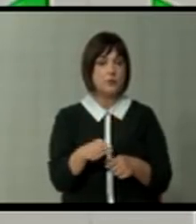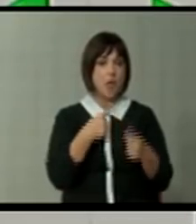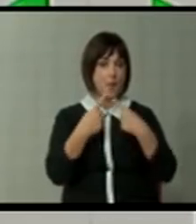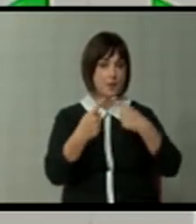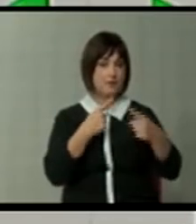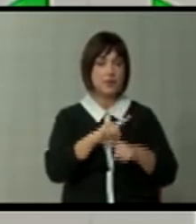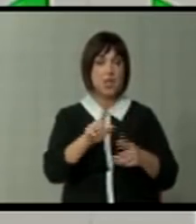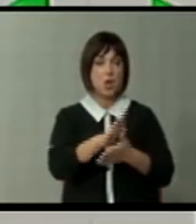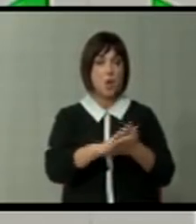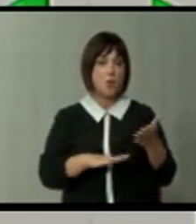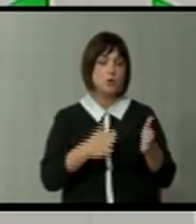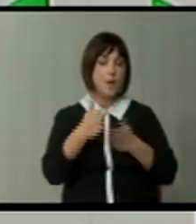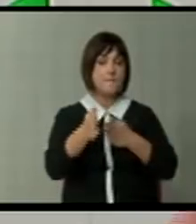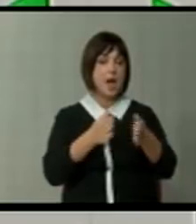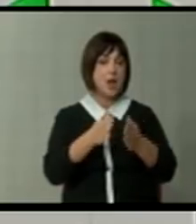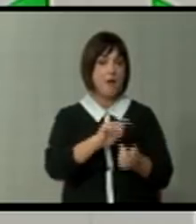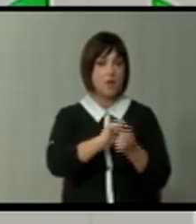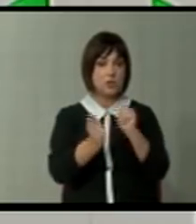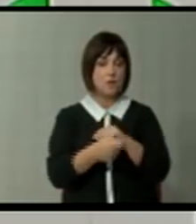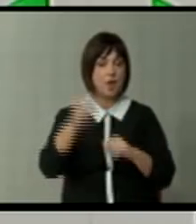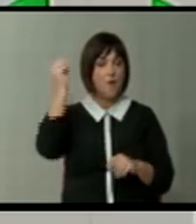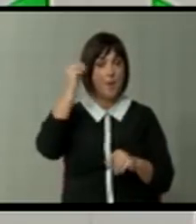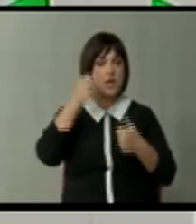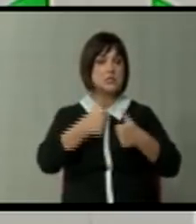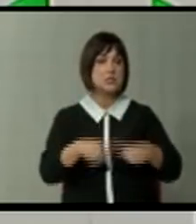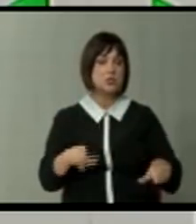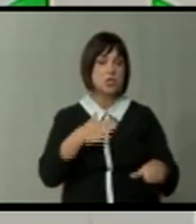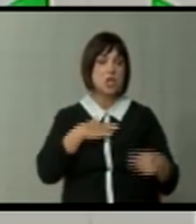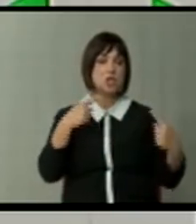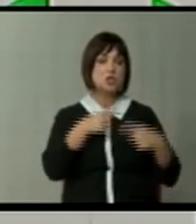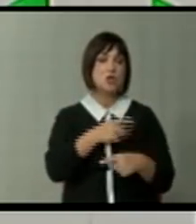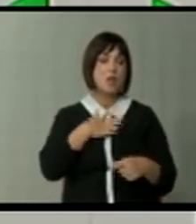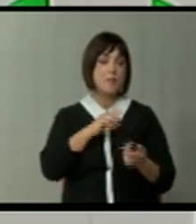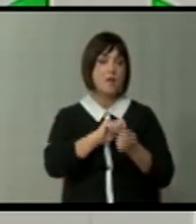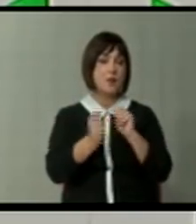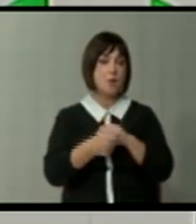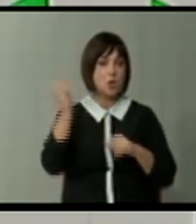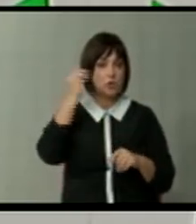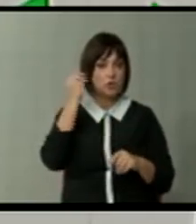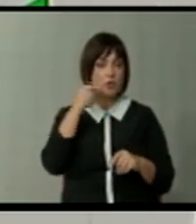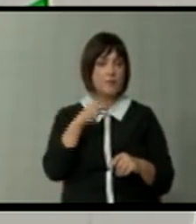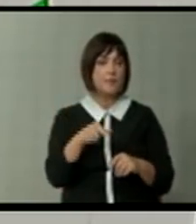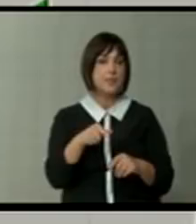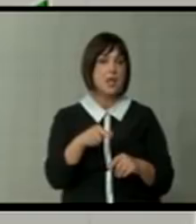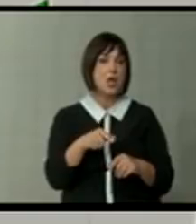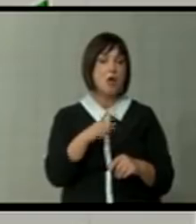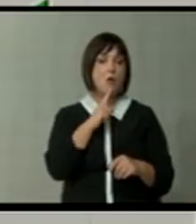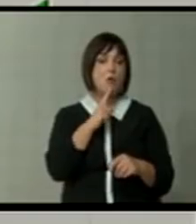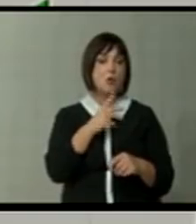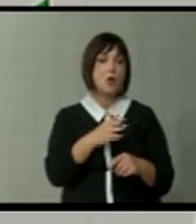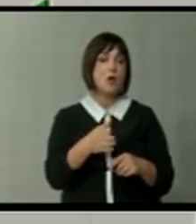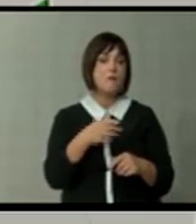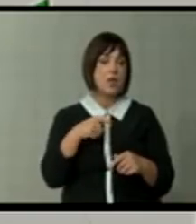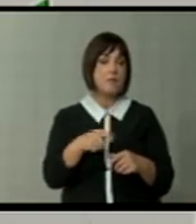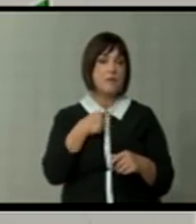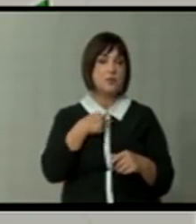преговори не го почнеме паралелно со реформа во образовниот систем, ние за жал имаме реформа на образовниот систем или пардон образовен систем кој што генерира